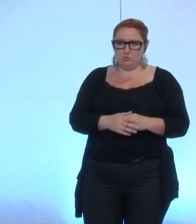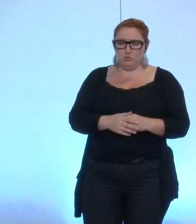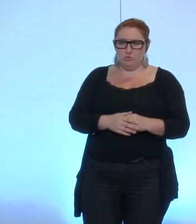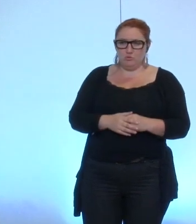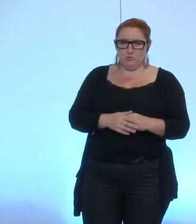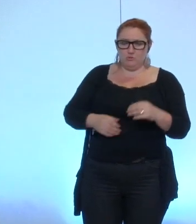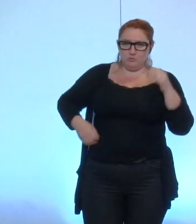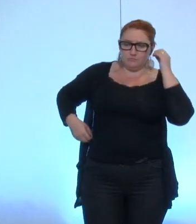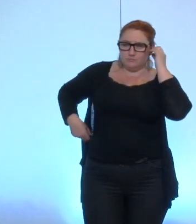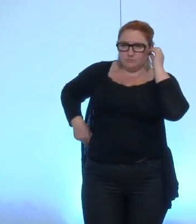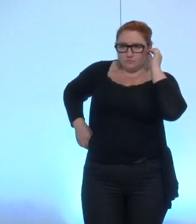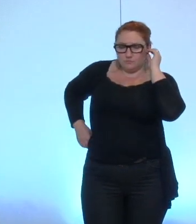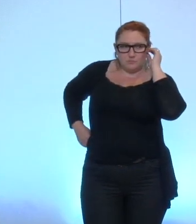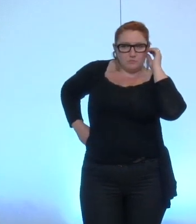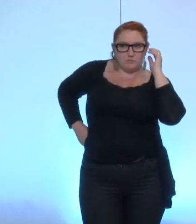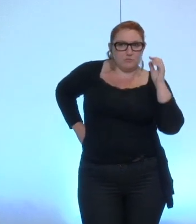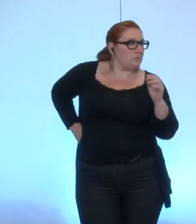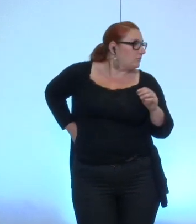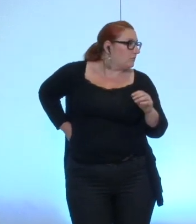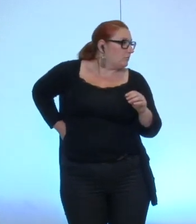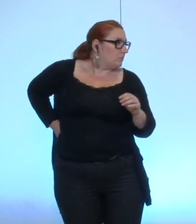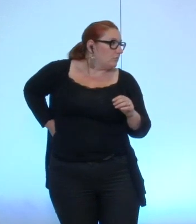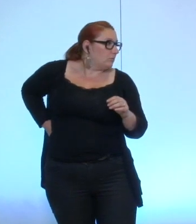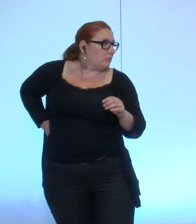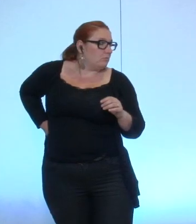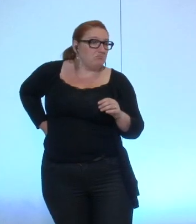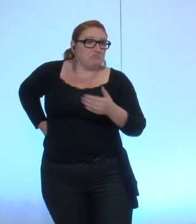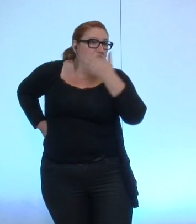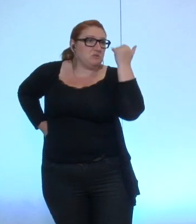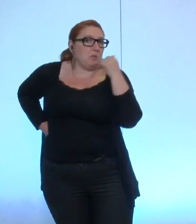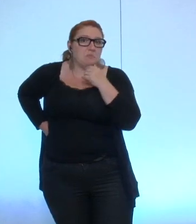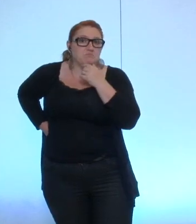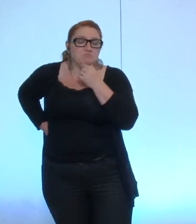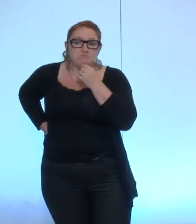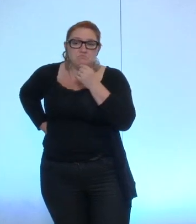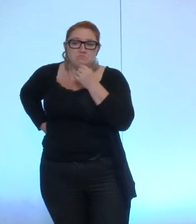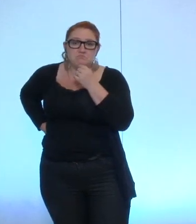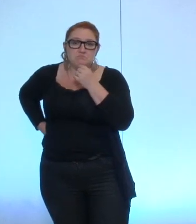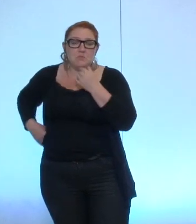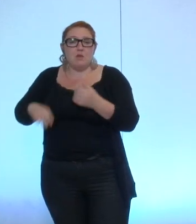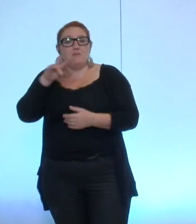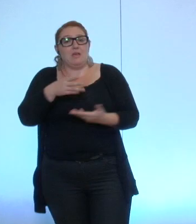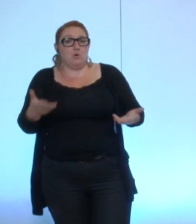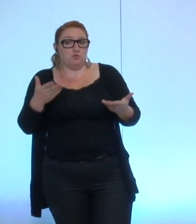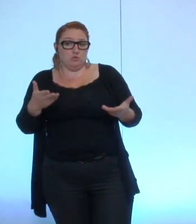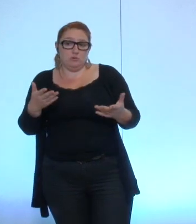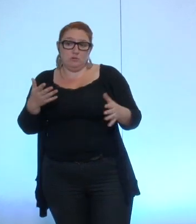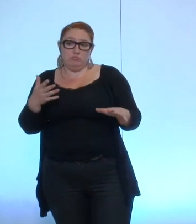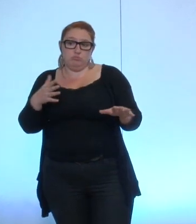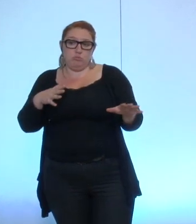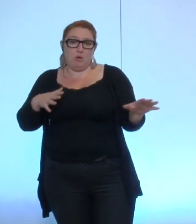du coup j'avais un peu plus compliqué mais je ne pas aujourd'hui c'est vrai que la régularisation ça